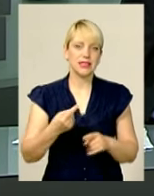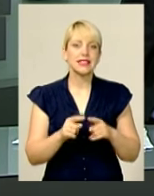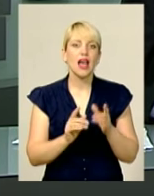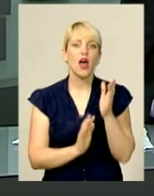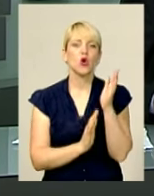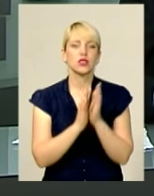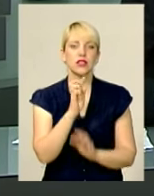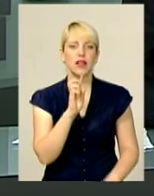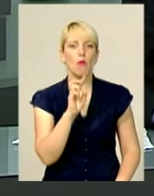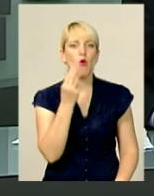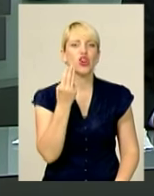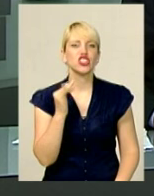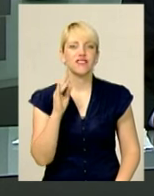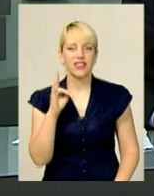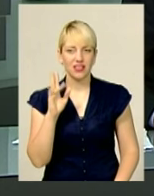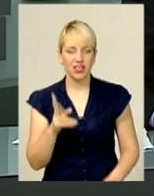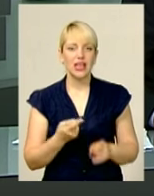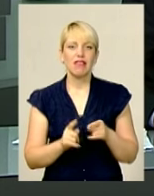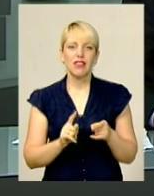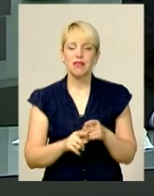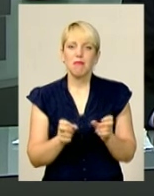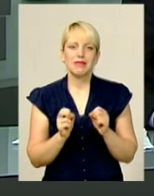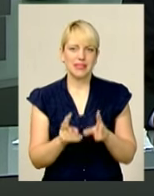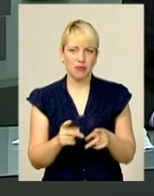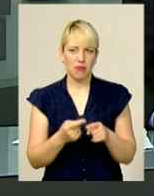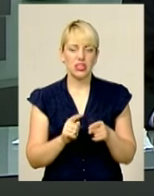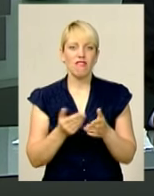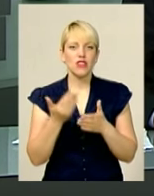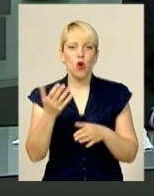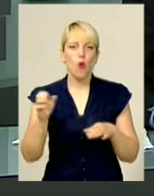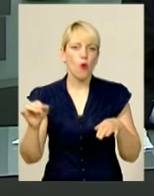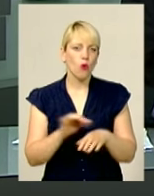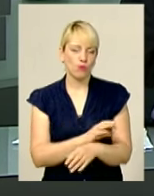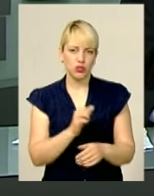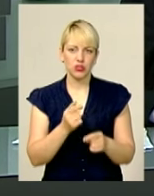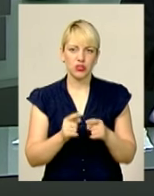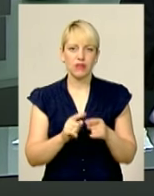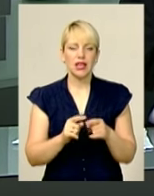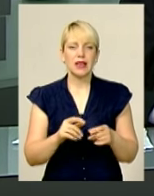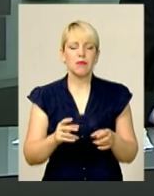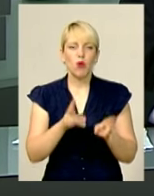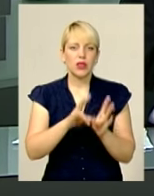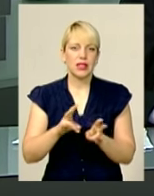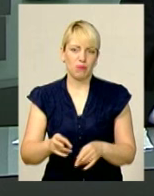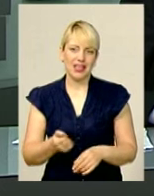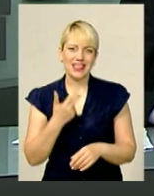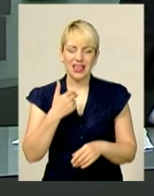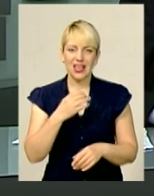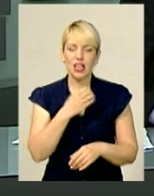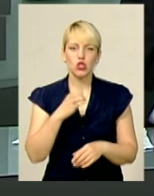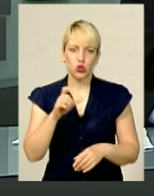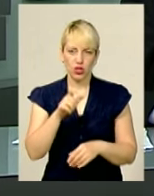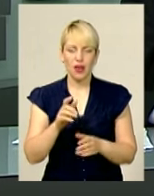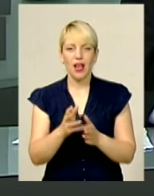борщівник. Небезпечним він стає саме влітку. Від його опіків щорічно потерпають кілька сотень осіб. Хмельничани просять